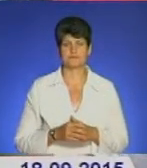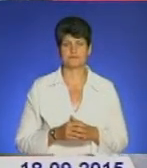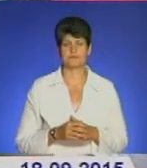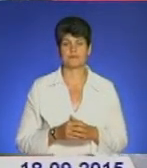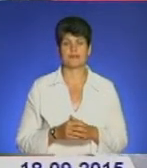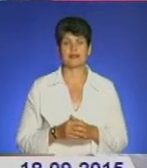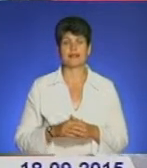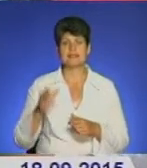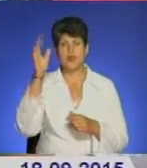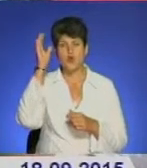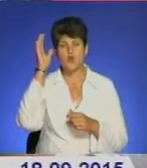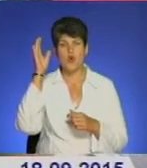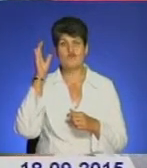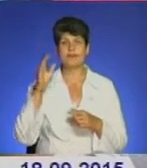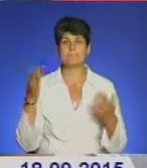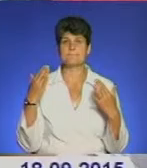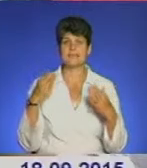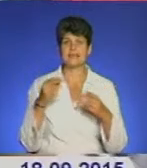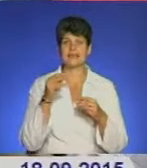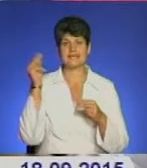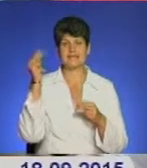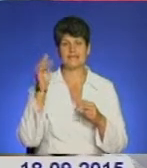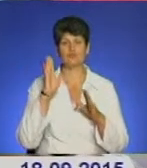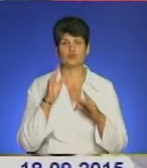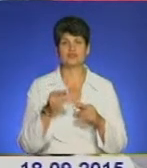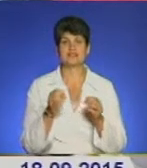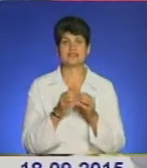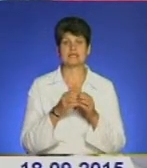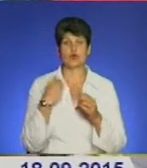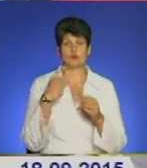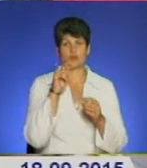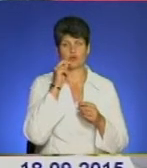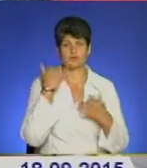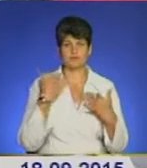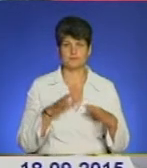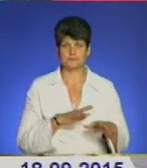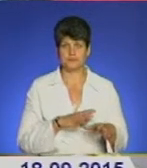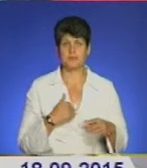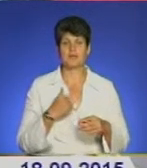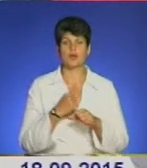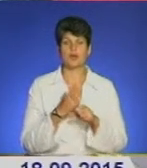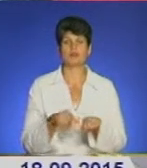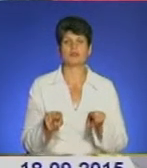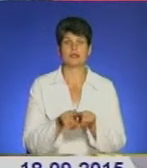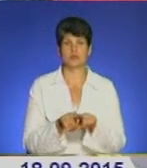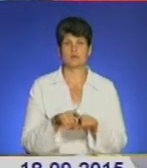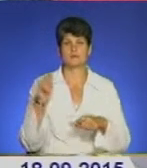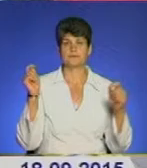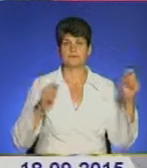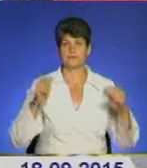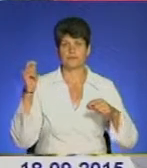пікніки цього року вже будуть в 10 областях України. Ми робимо також великий форум